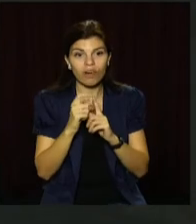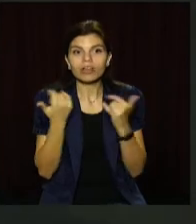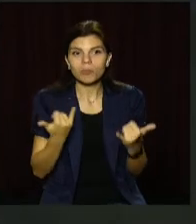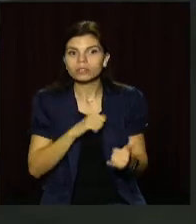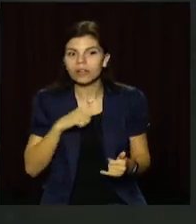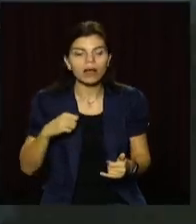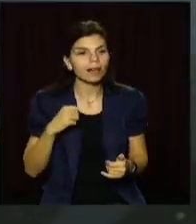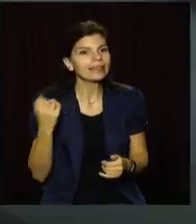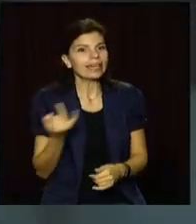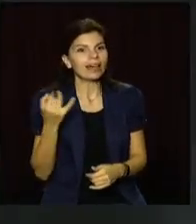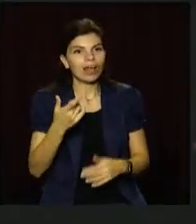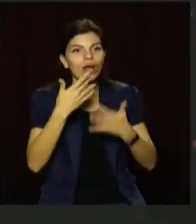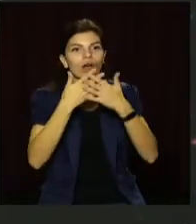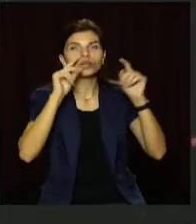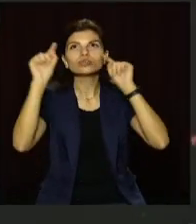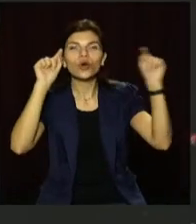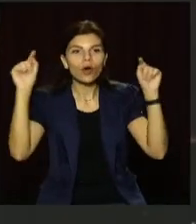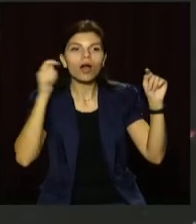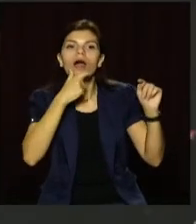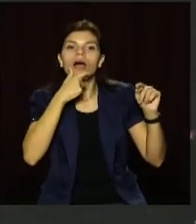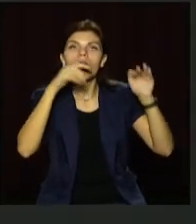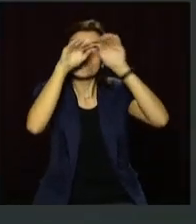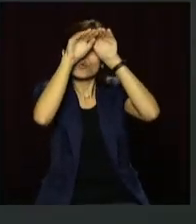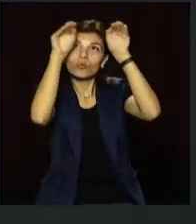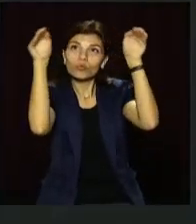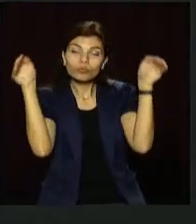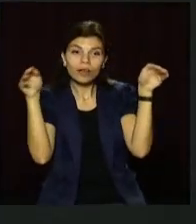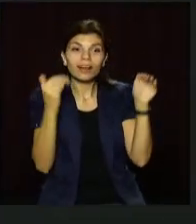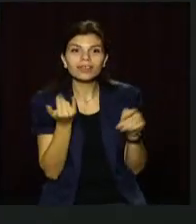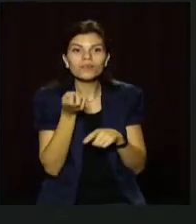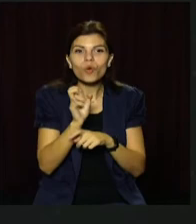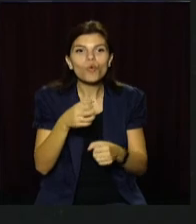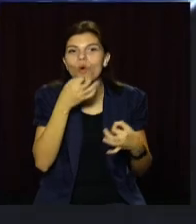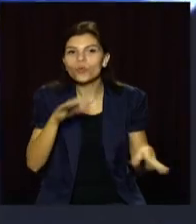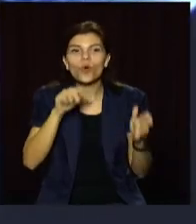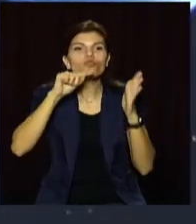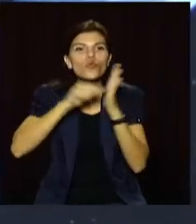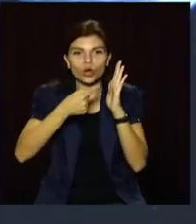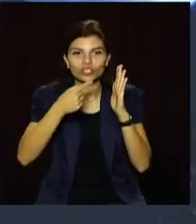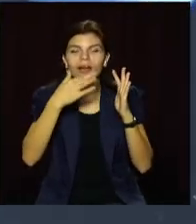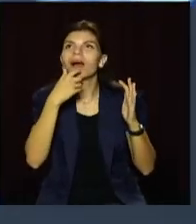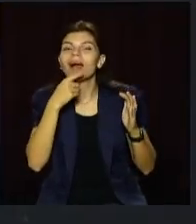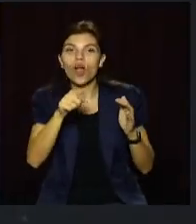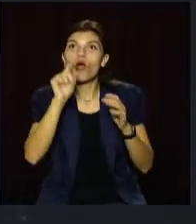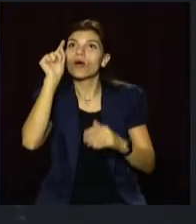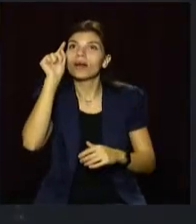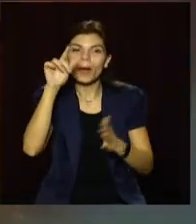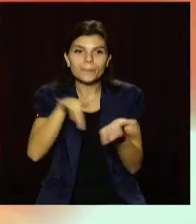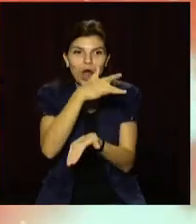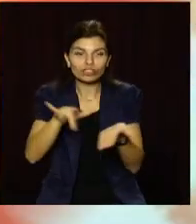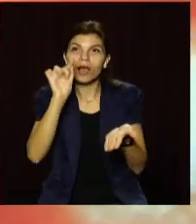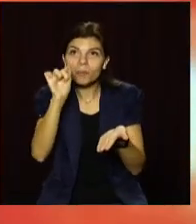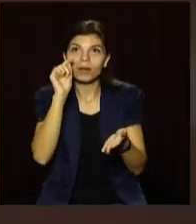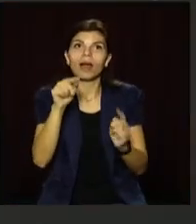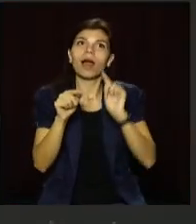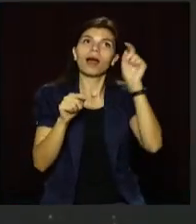тепер головна родзинка – зоря на зала з купольним дахом. Тепер опинитися у будь-якій точці Всесвіту можна, натиснувши кнопку планшету.